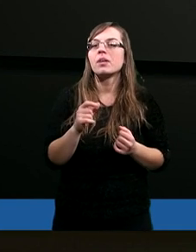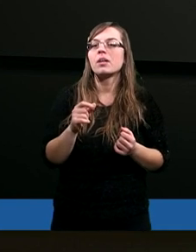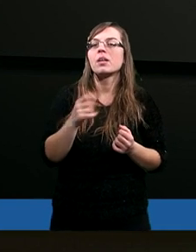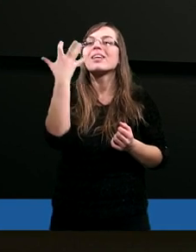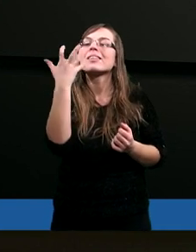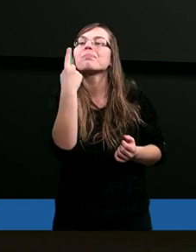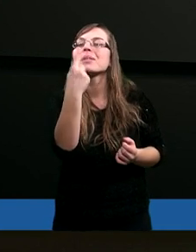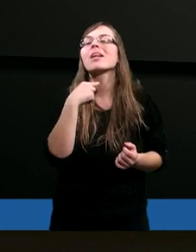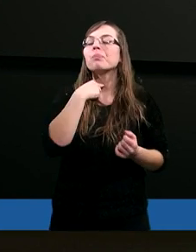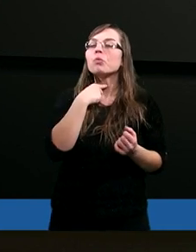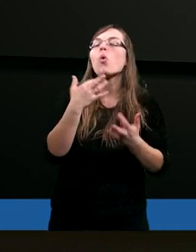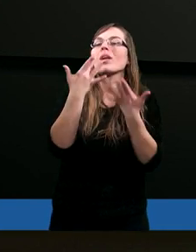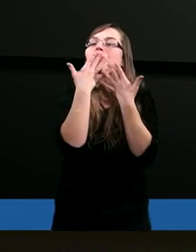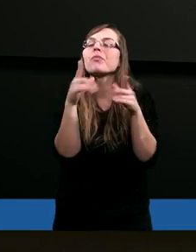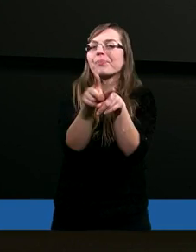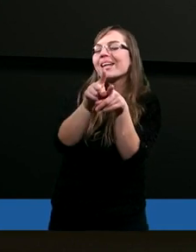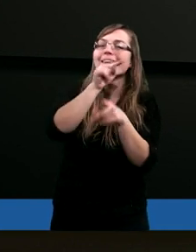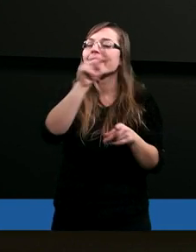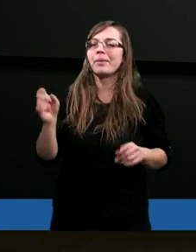jednym głosem mówią.